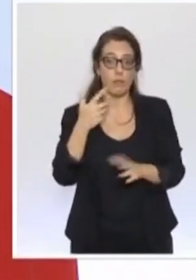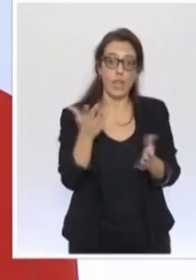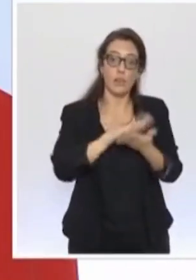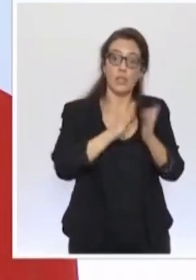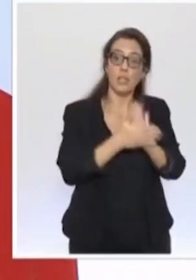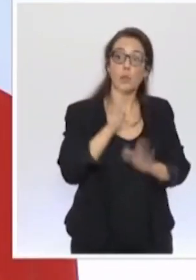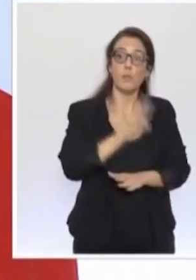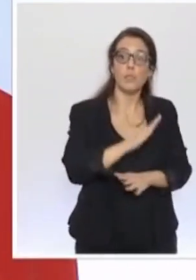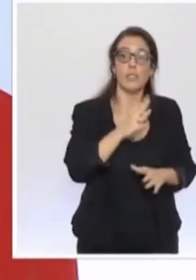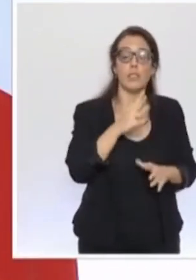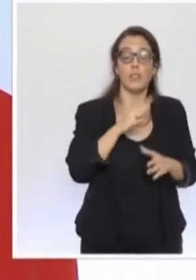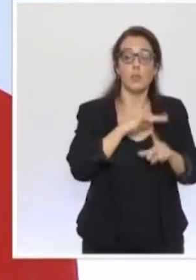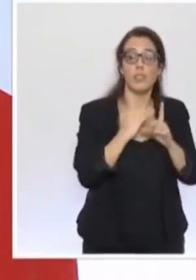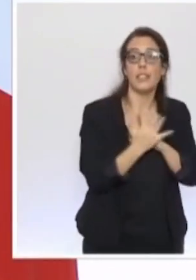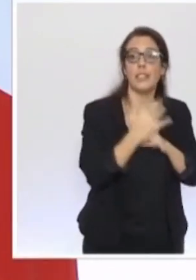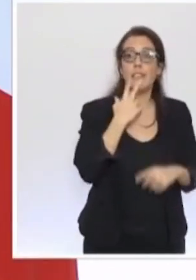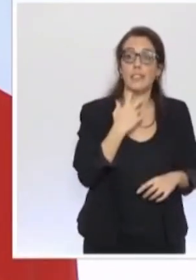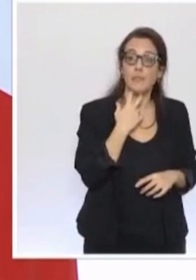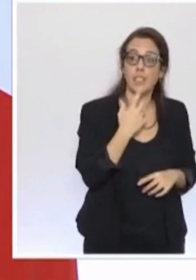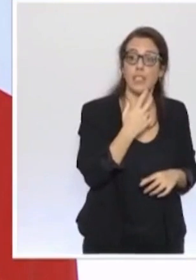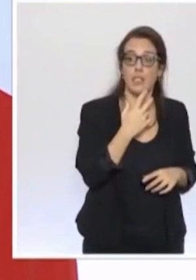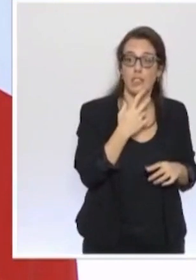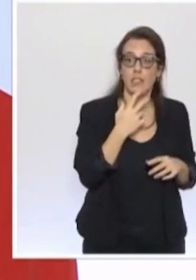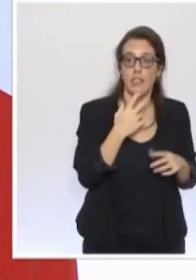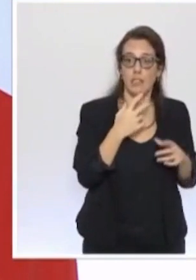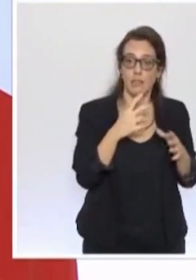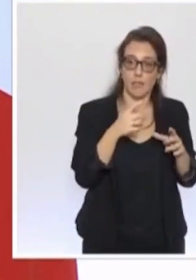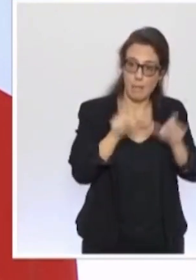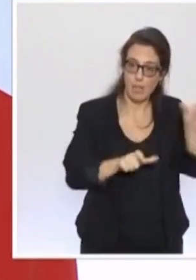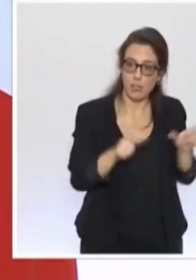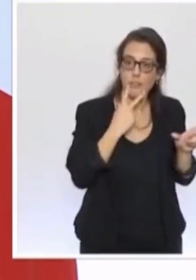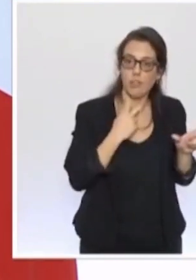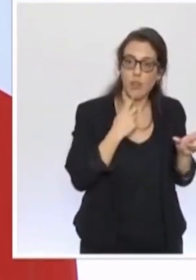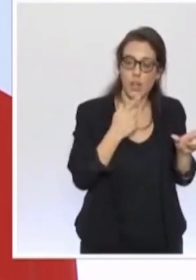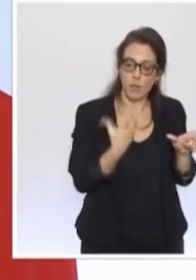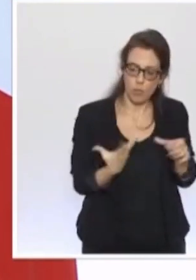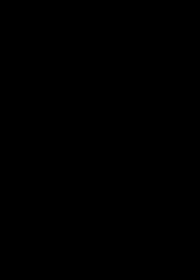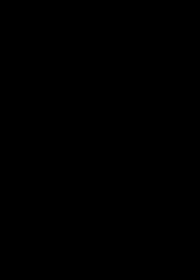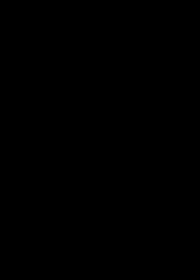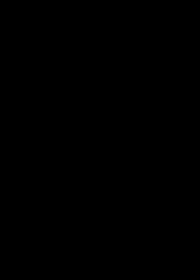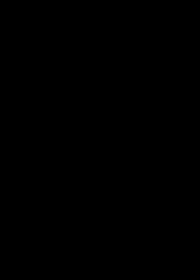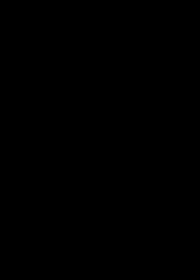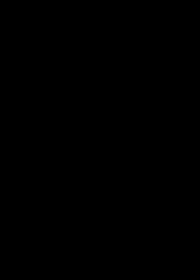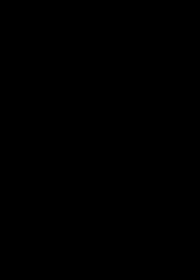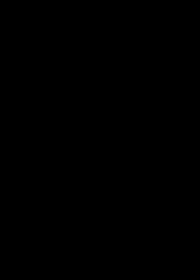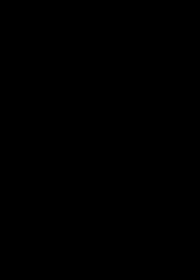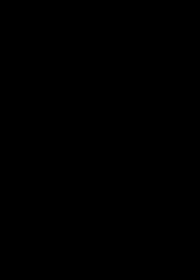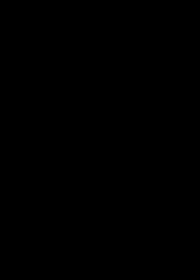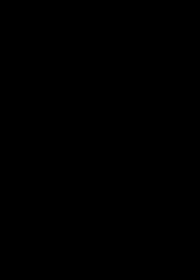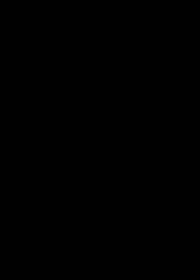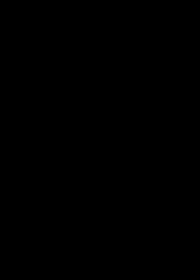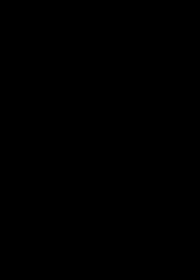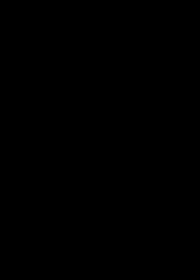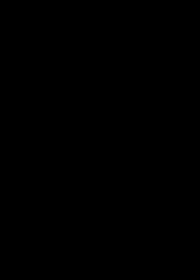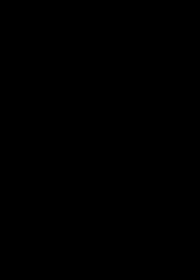société civile et des citoyens à la conception et au suivi de notre stratégie vaccinale. pour les collectivités.